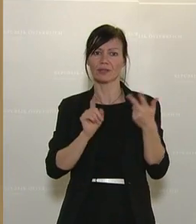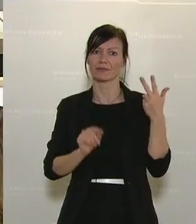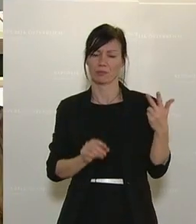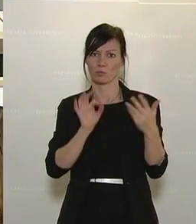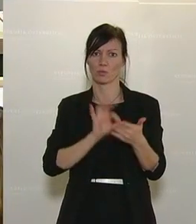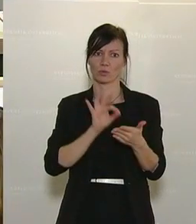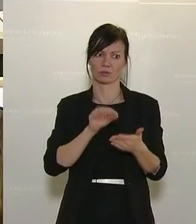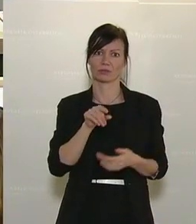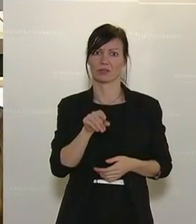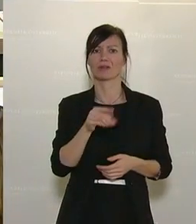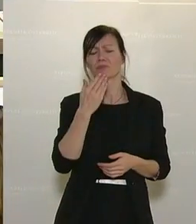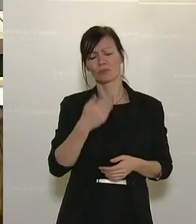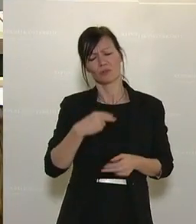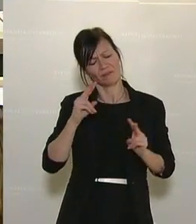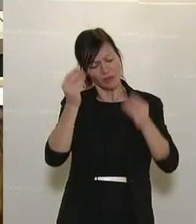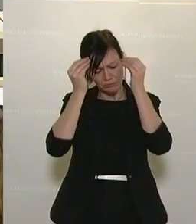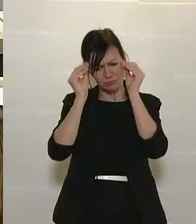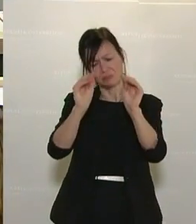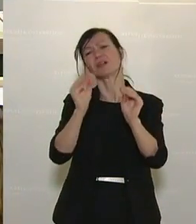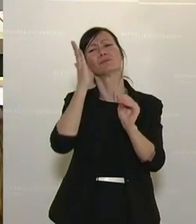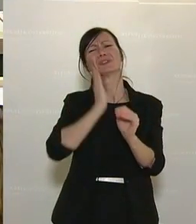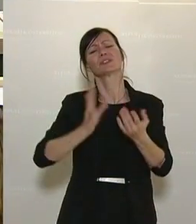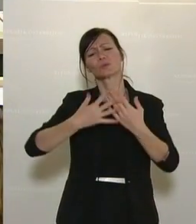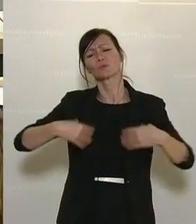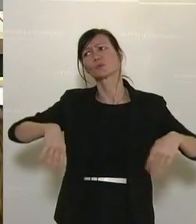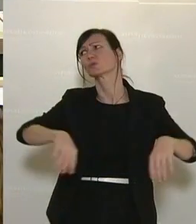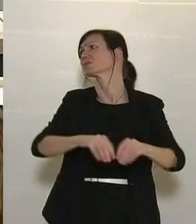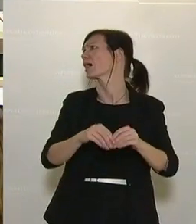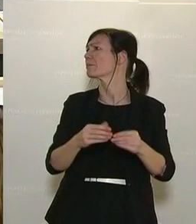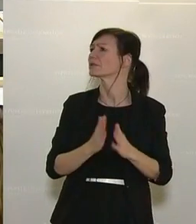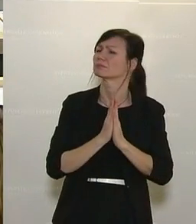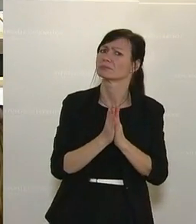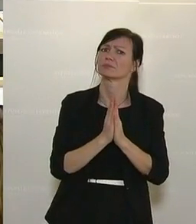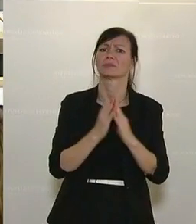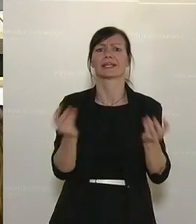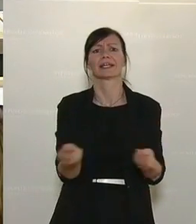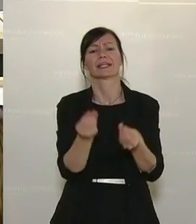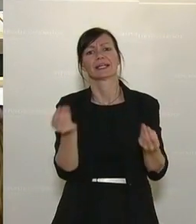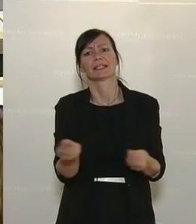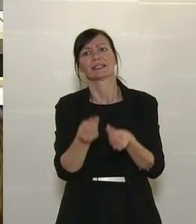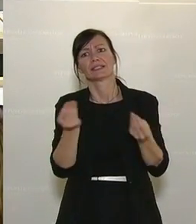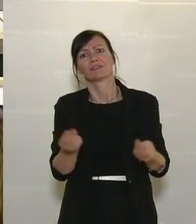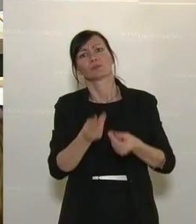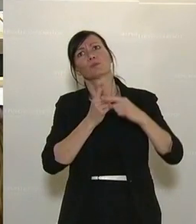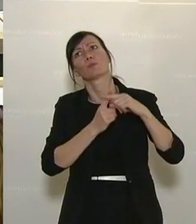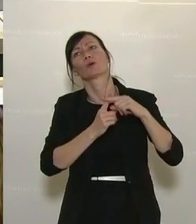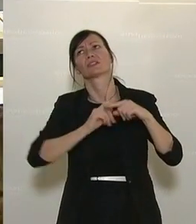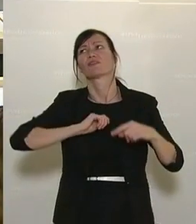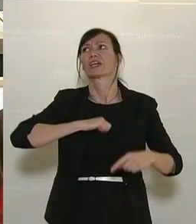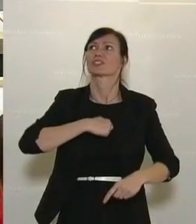sagen, ich würde wirklich alle gemeinsam ersuchen, finden wir doch ein bisschen einen positiven Zugang zum Thema Impfen.